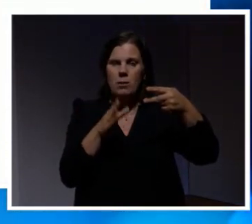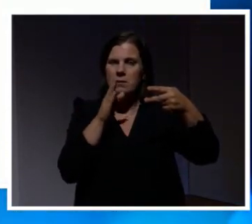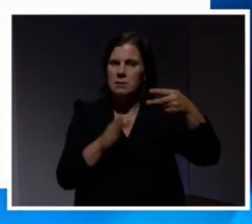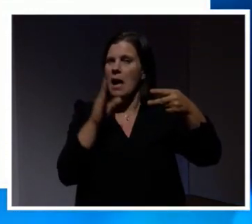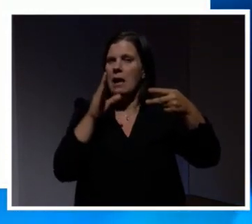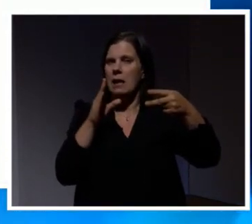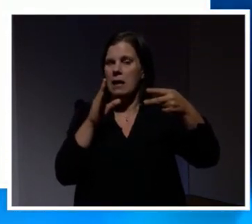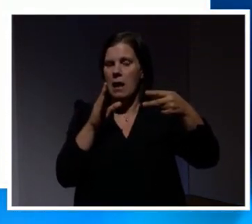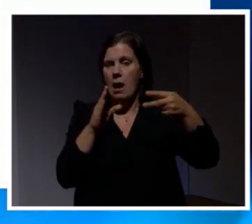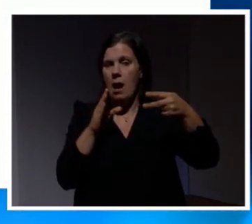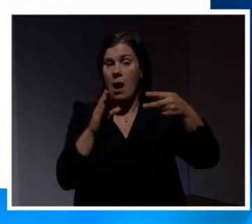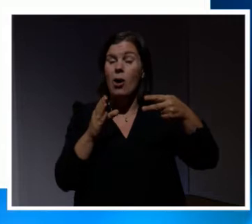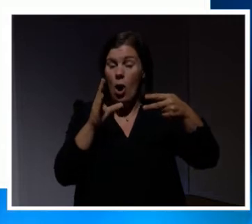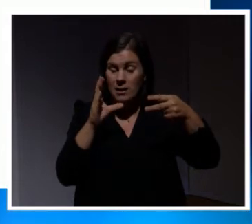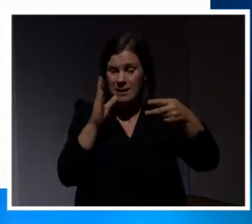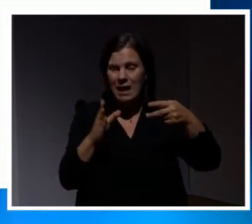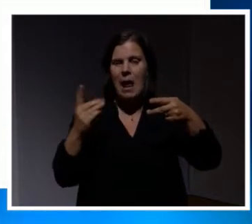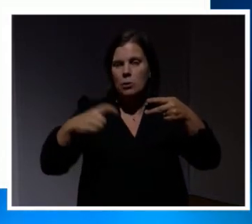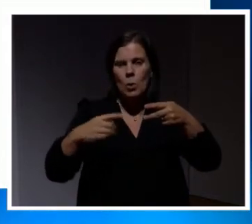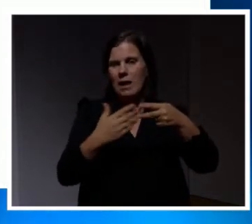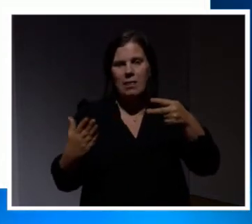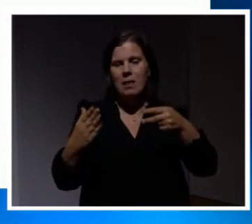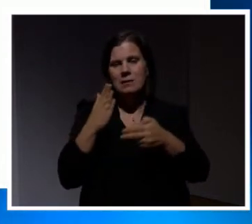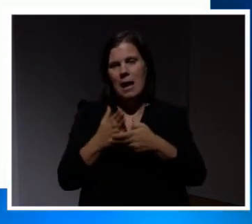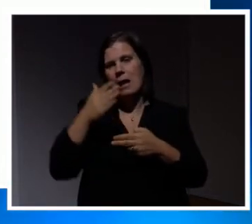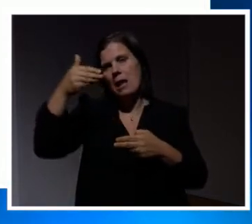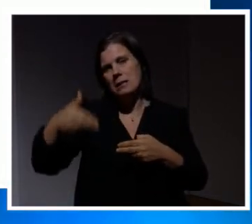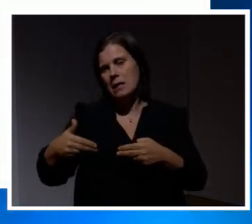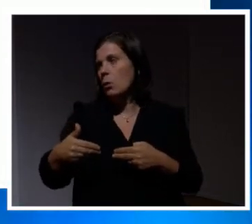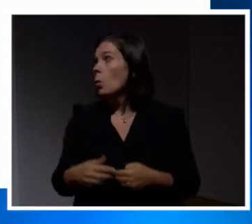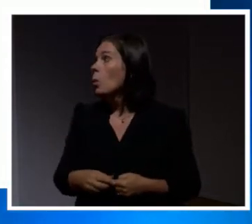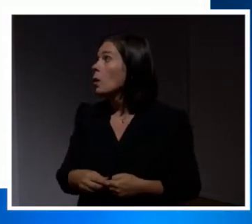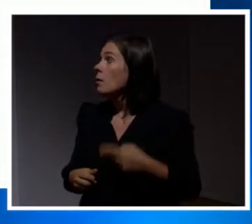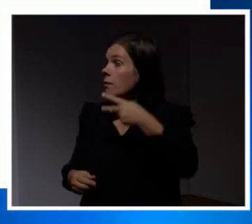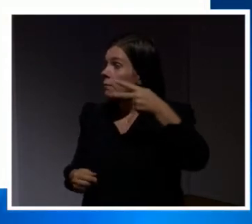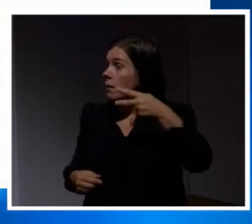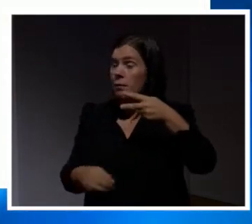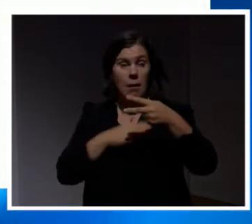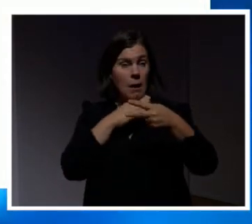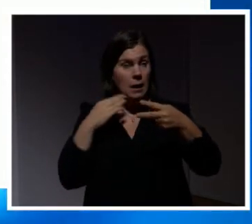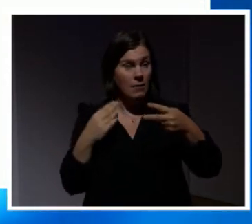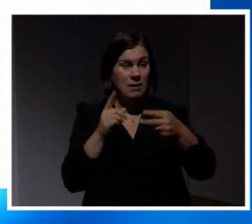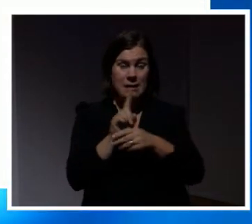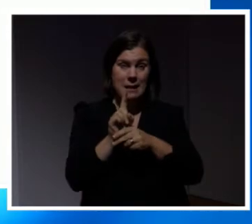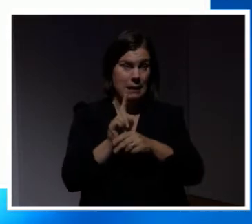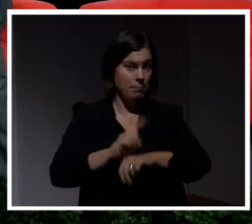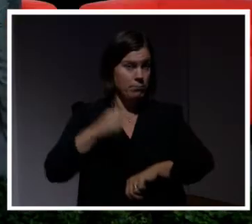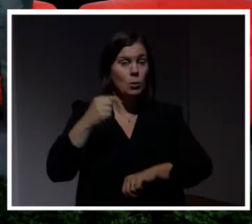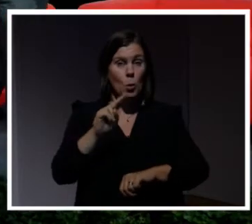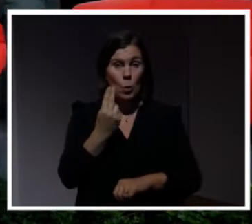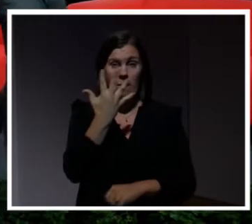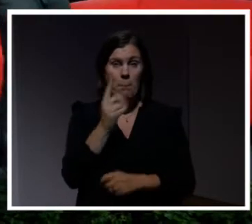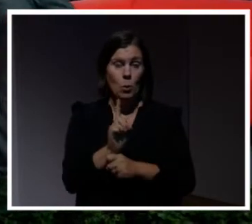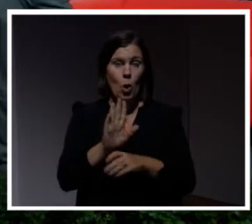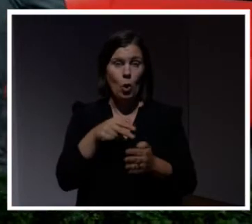inte säkra webbsidor. Där har ni två stycken råd. Och det är faktiskt det enda som jag hinner med på mina fem minuter. För tiden går så snabbt.